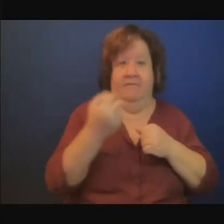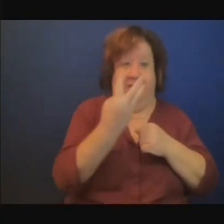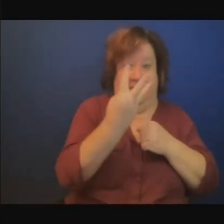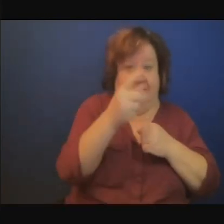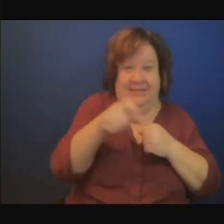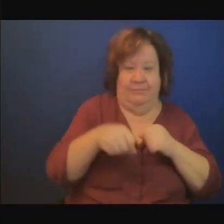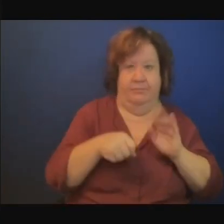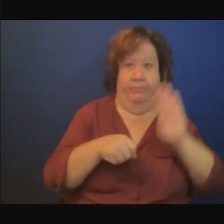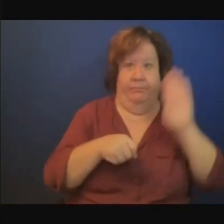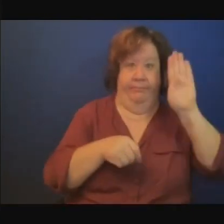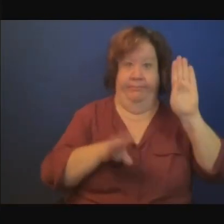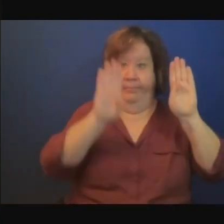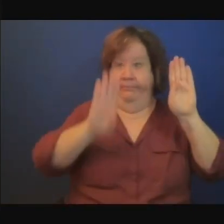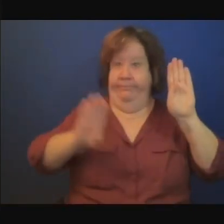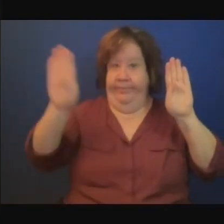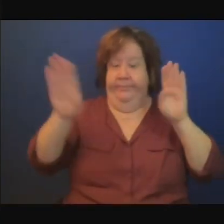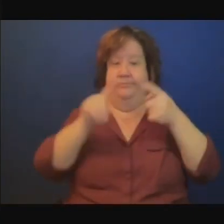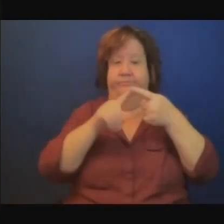Anita et Moussa.